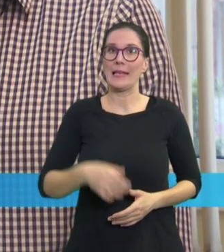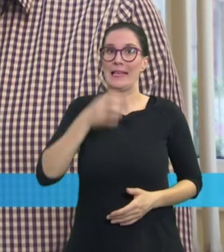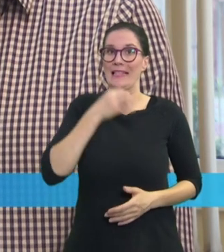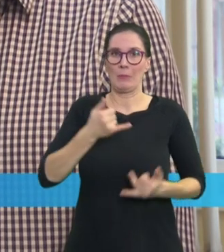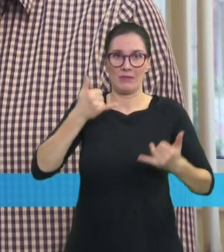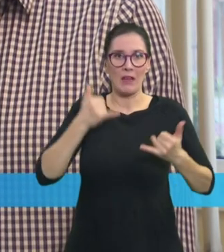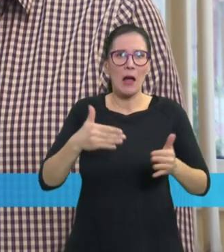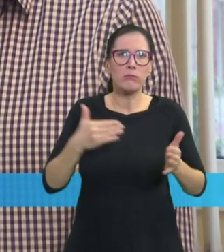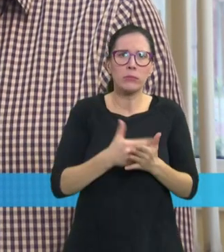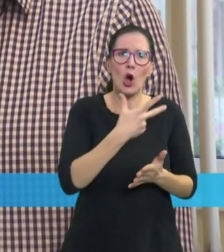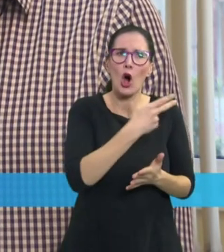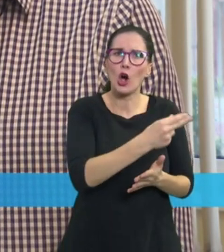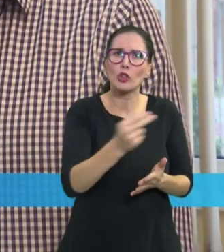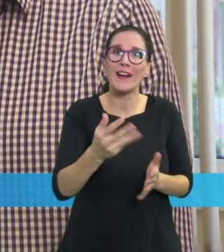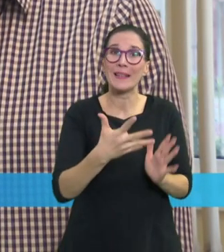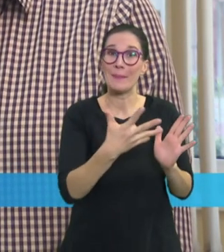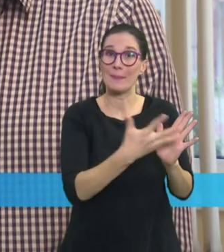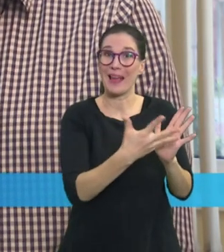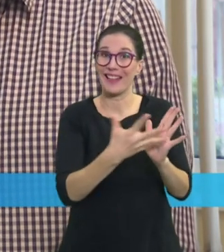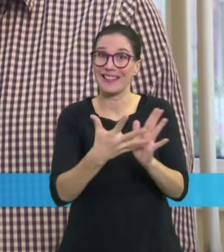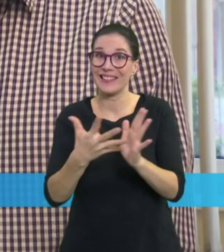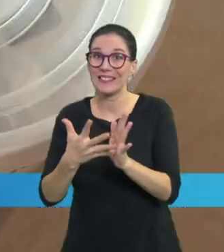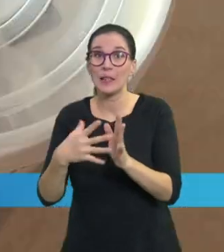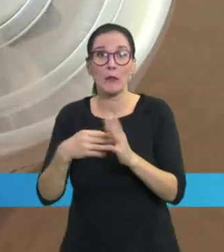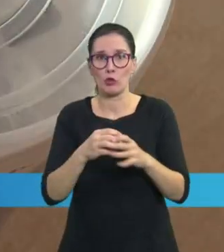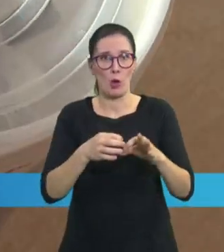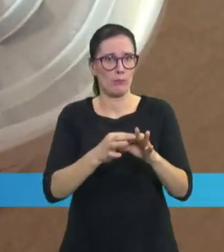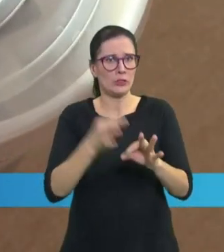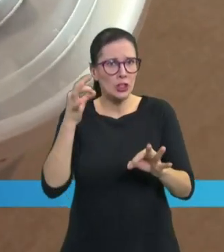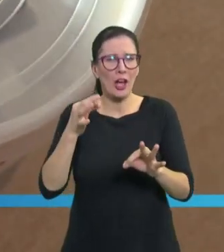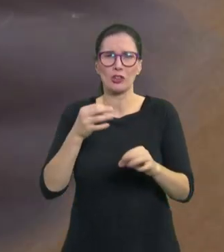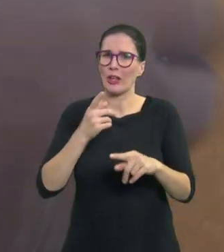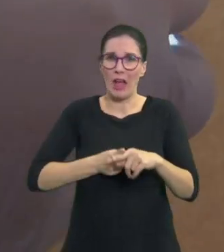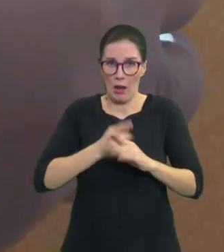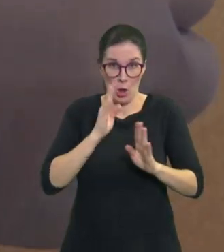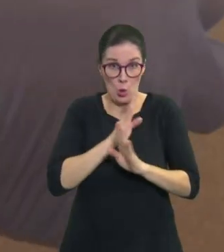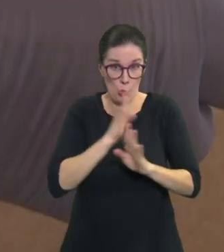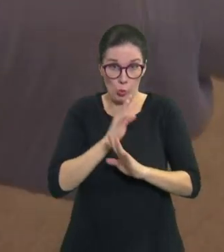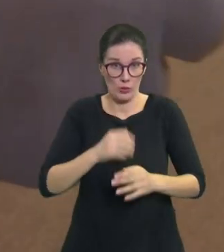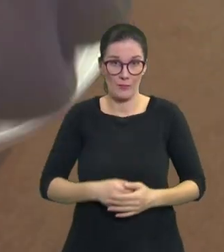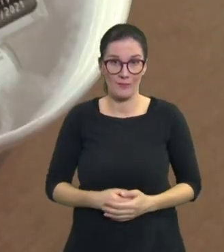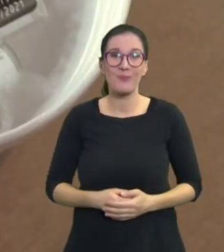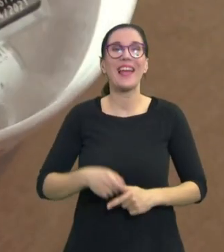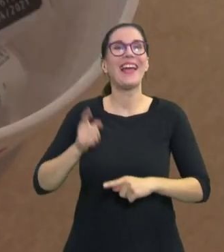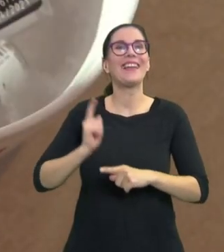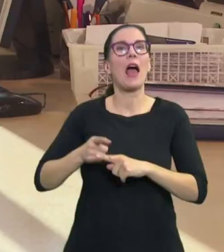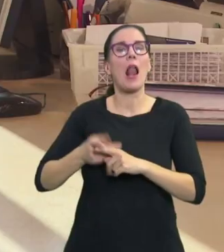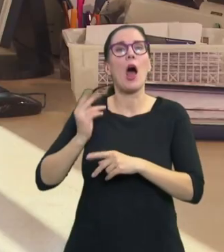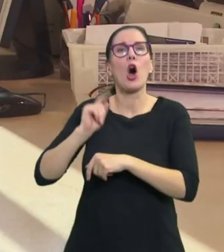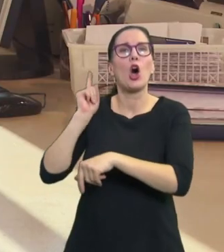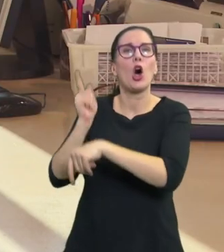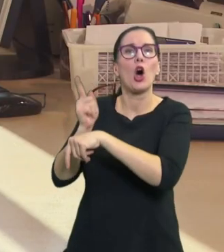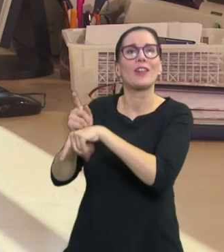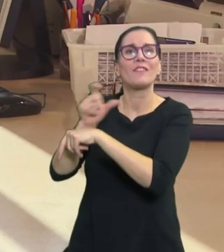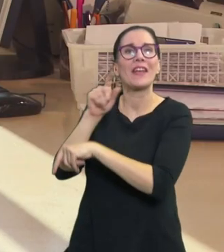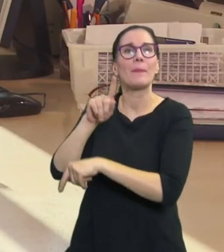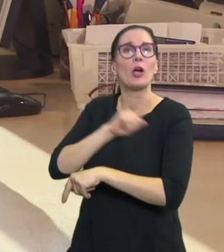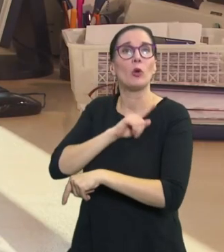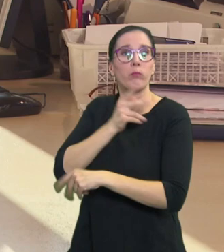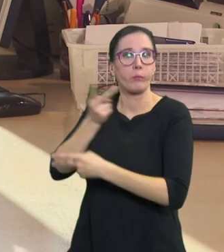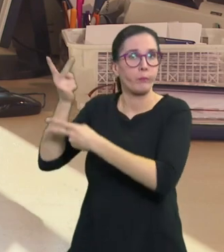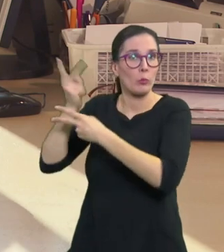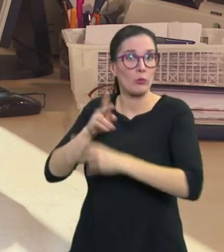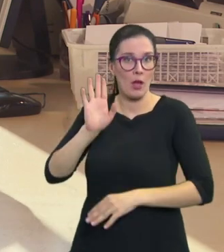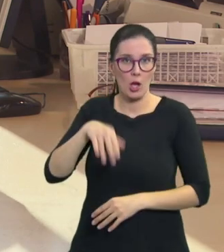pět tisíc vakcín, tak na to stříkačky skutečně nemáme. Jehly od soukromých firm prý dorazí nejdříve v Dubnu. O